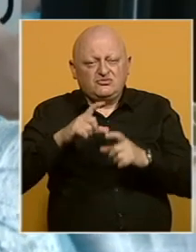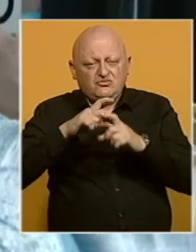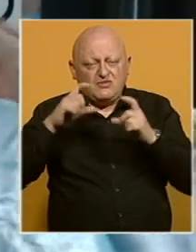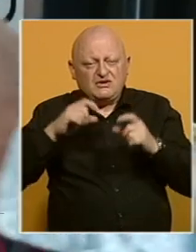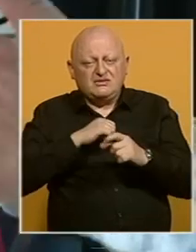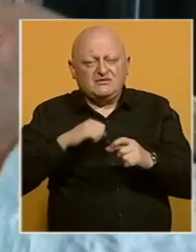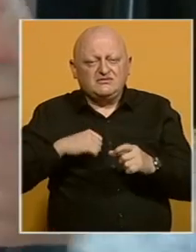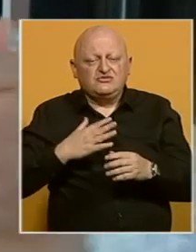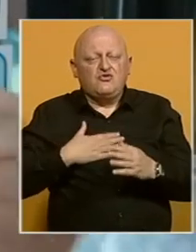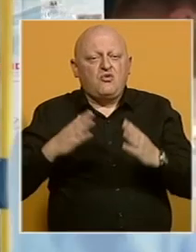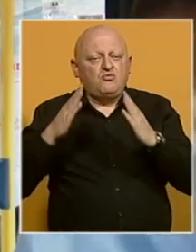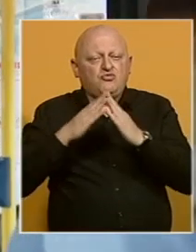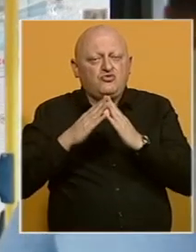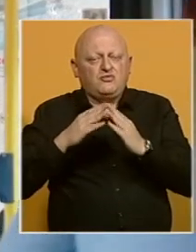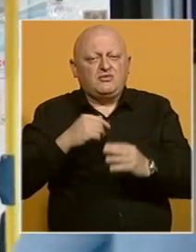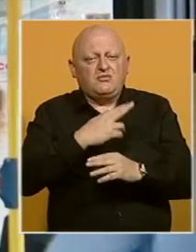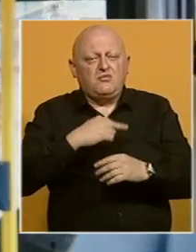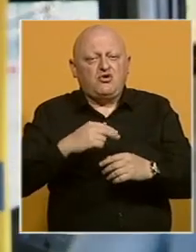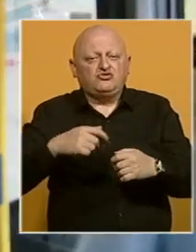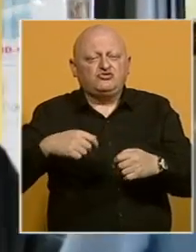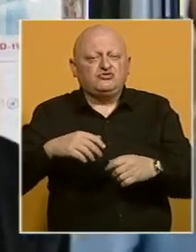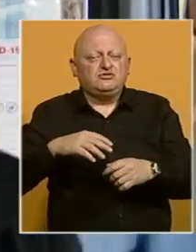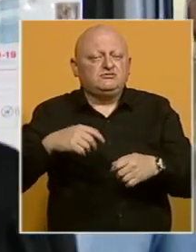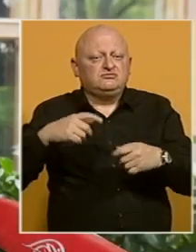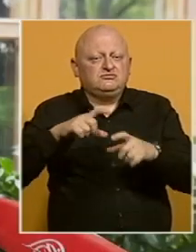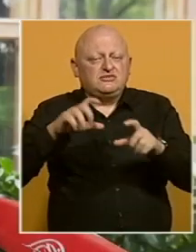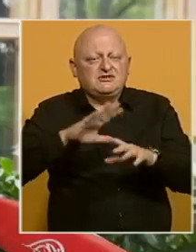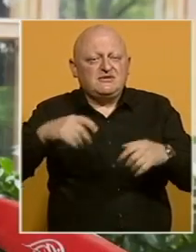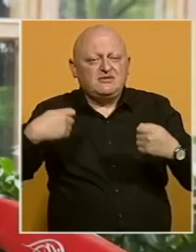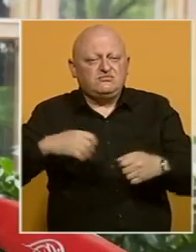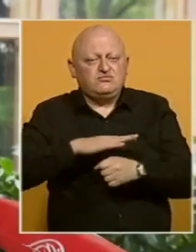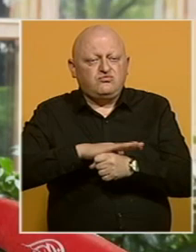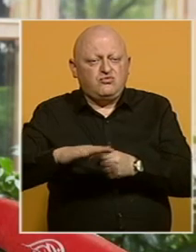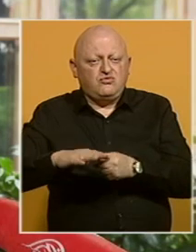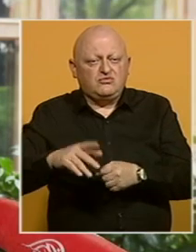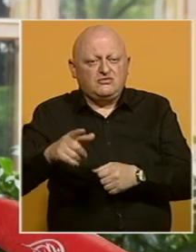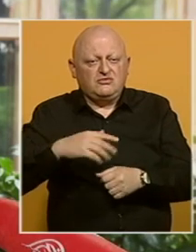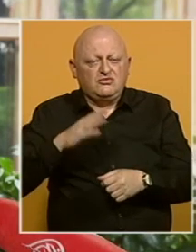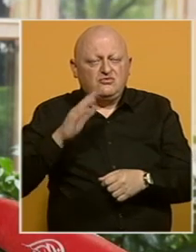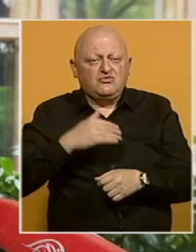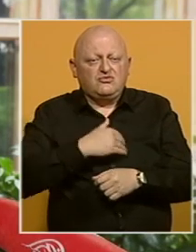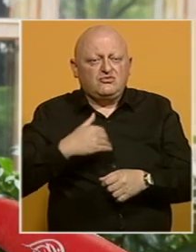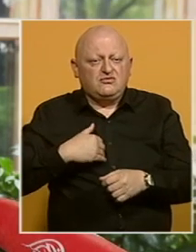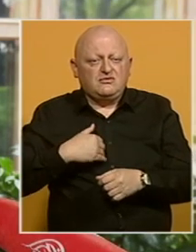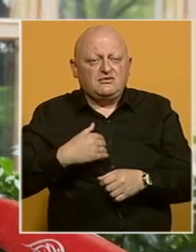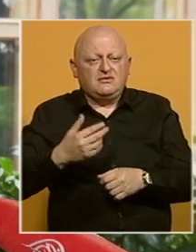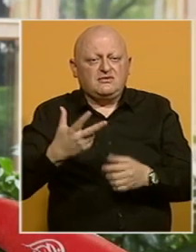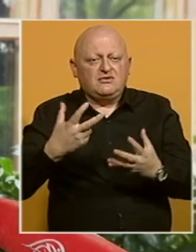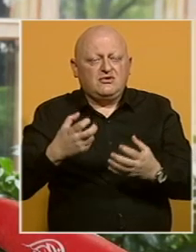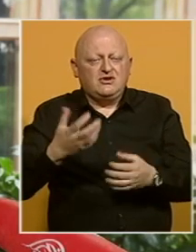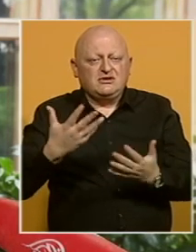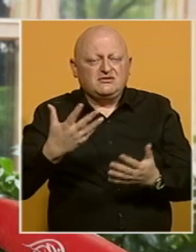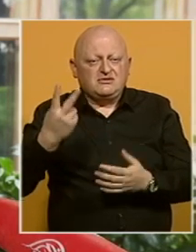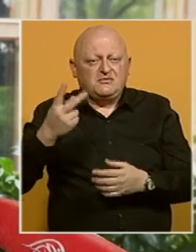jedino u vlastitom domu. I bolnički kapaciteti su popunjeni. Zaključno, trenutno u gradu Zagrebu su 852